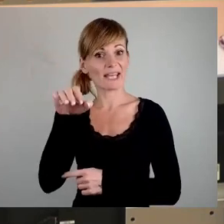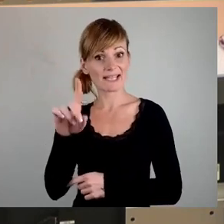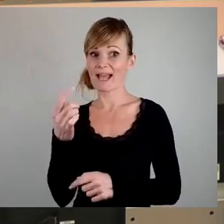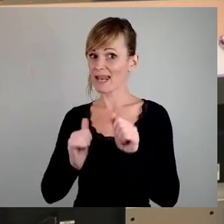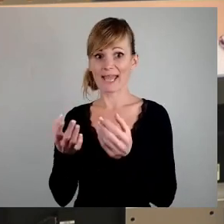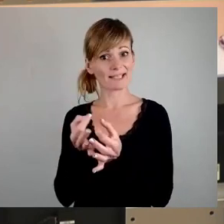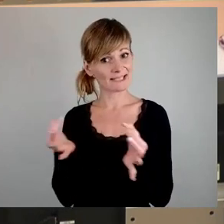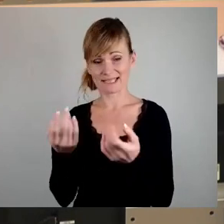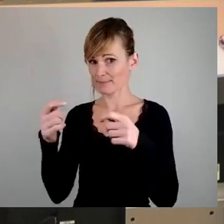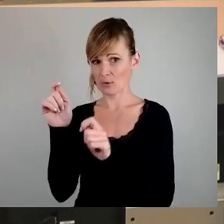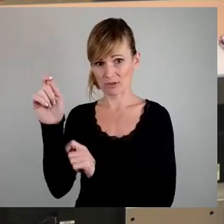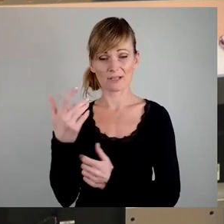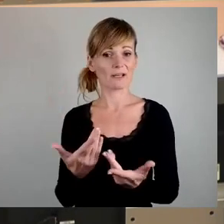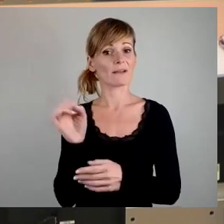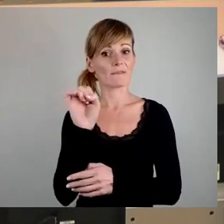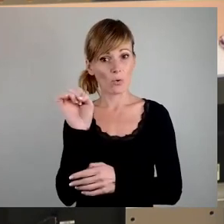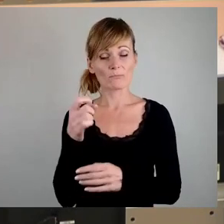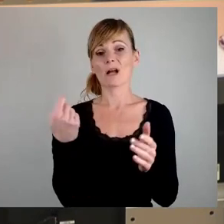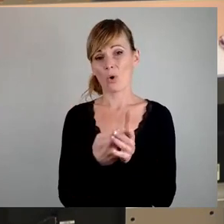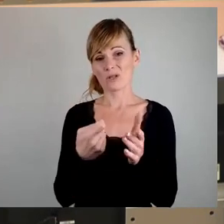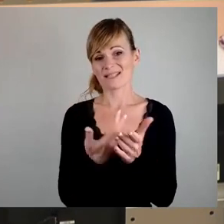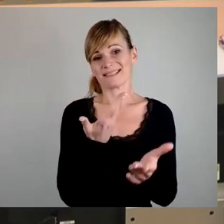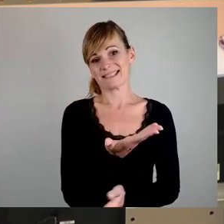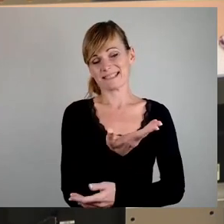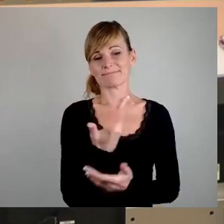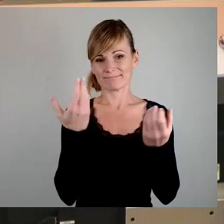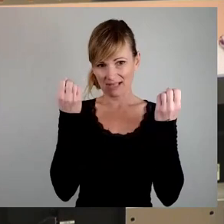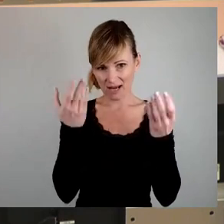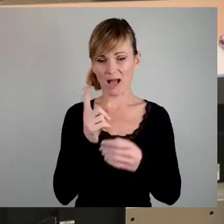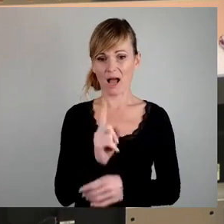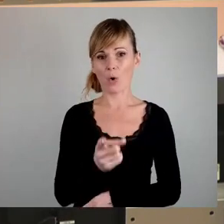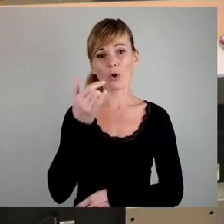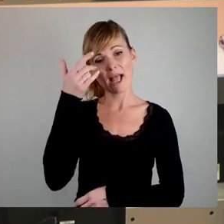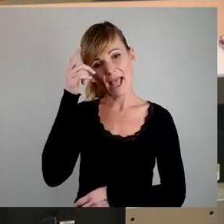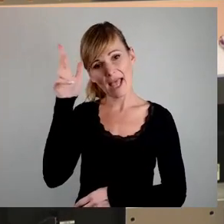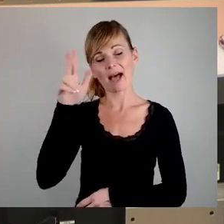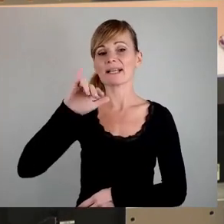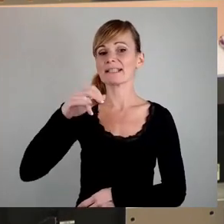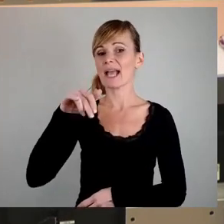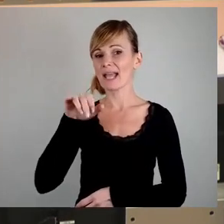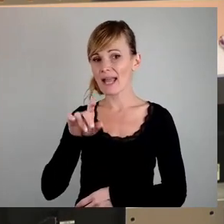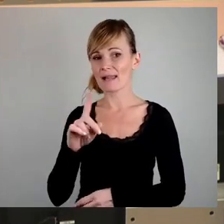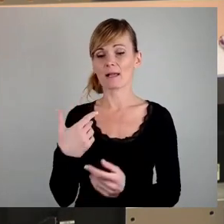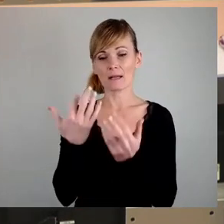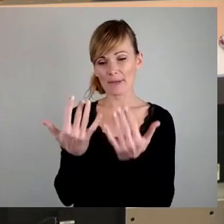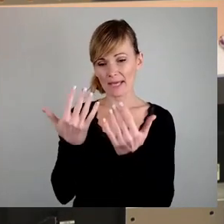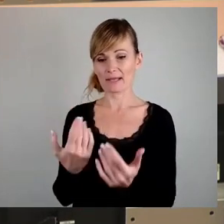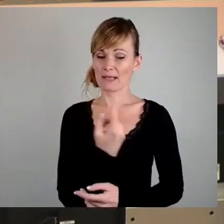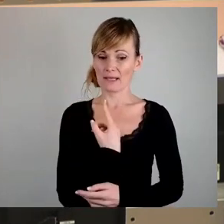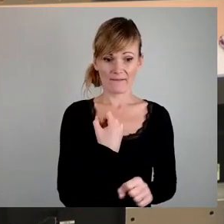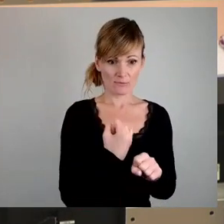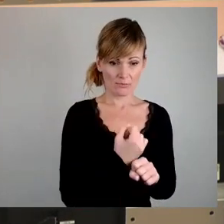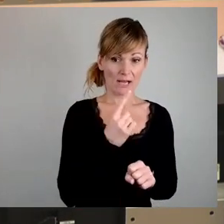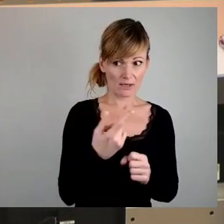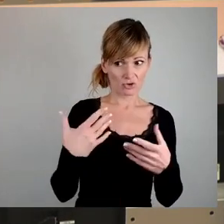woran es liegt. Es sind die Kosten, es ist klar. Und Herr Jeckel hat uns auch vorgerechnet, was wir tun müssten, um wieder zu bauen. Einmal die Sätze im Land